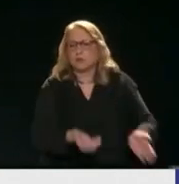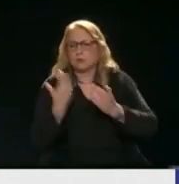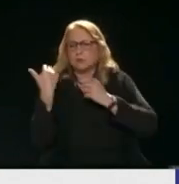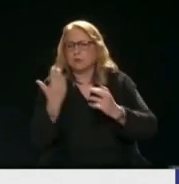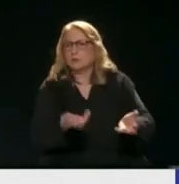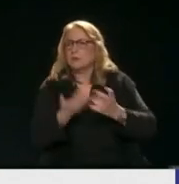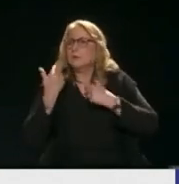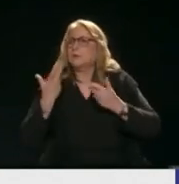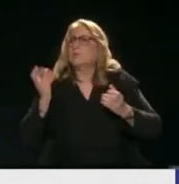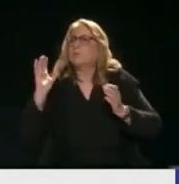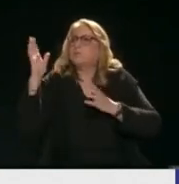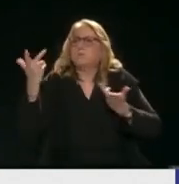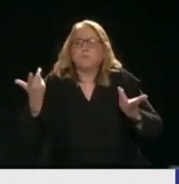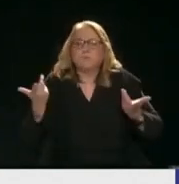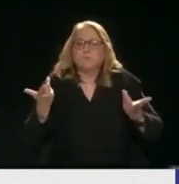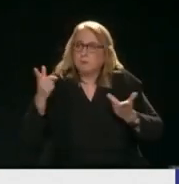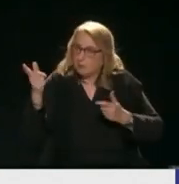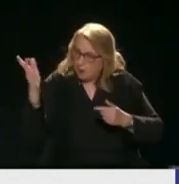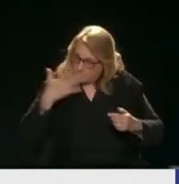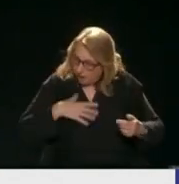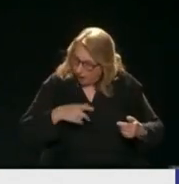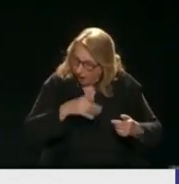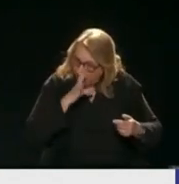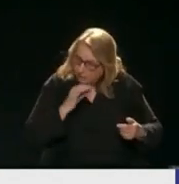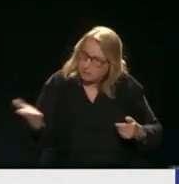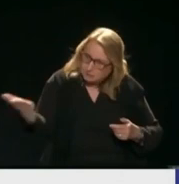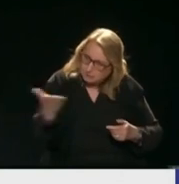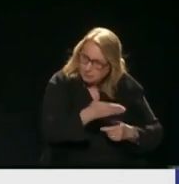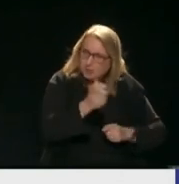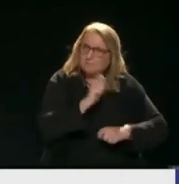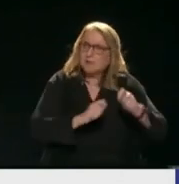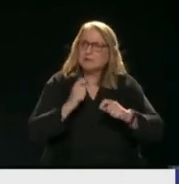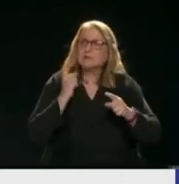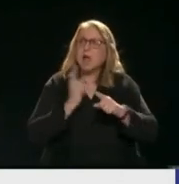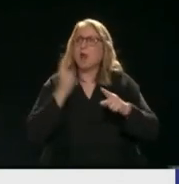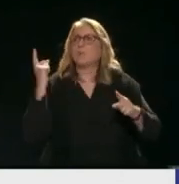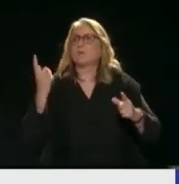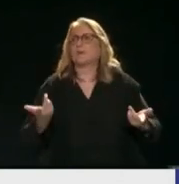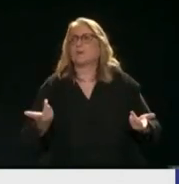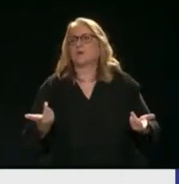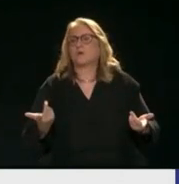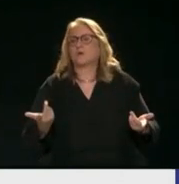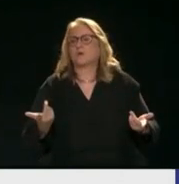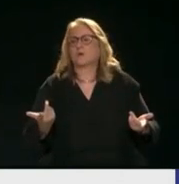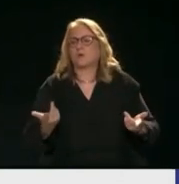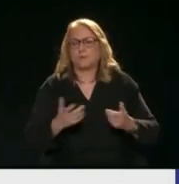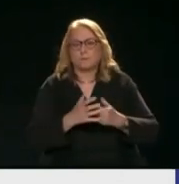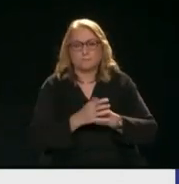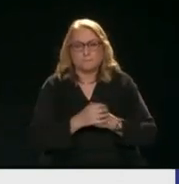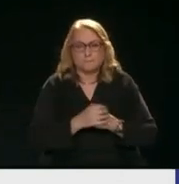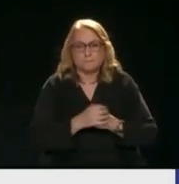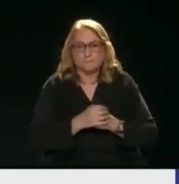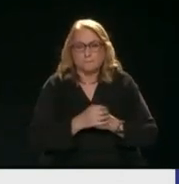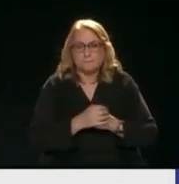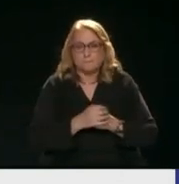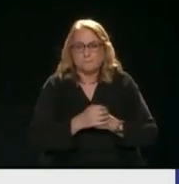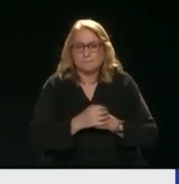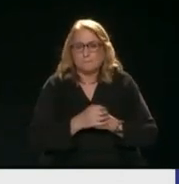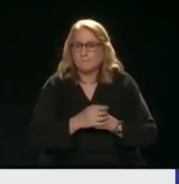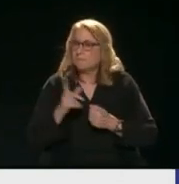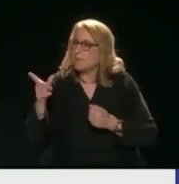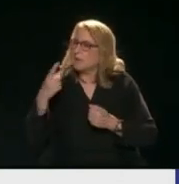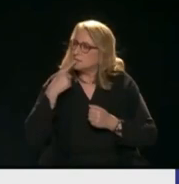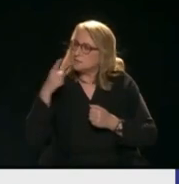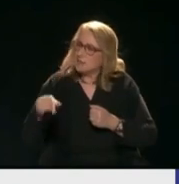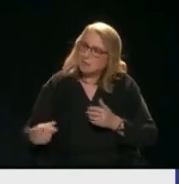πάραξέ το Και πουλαβε αλουμίνιο άμα είναι Βοξίτης Γιατί Άρα μιλάτε για ένα νέο